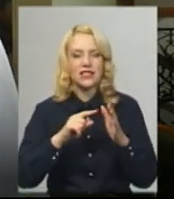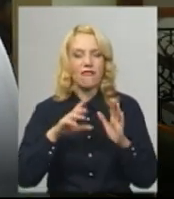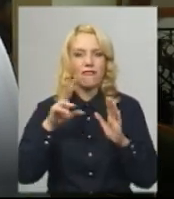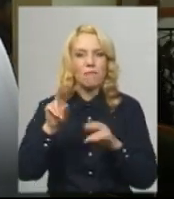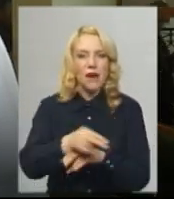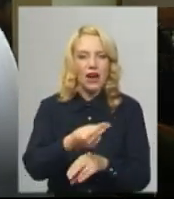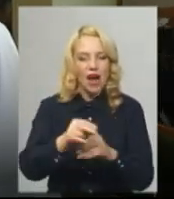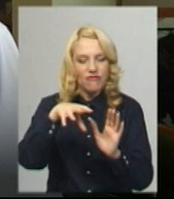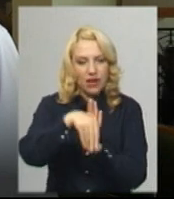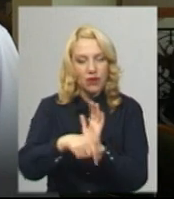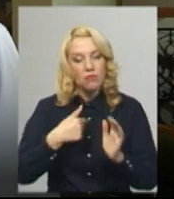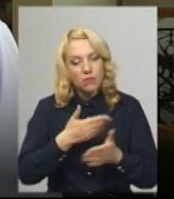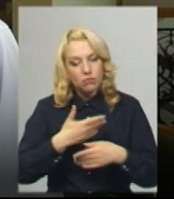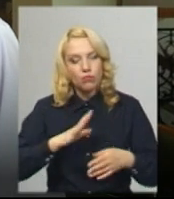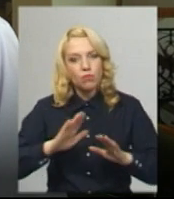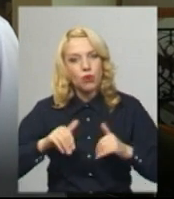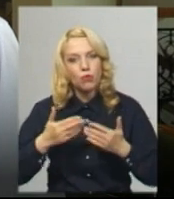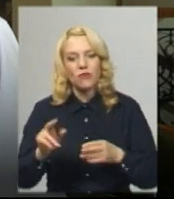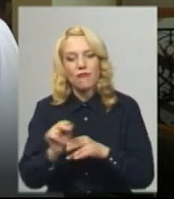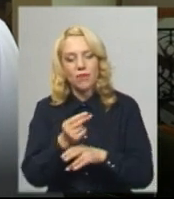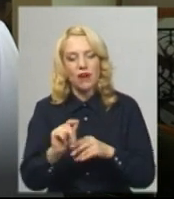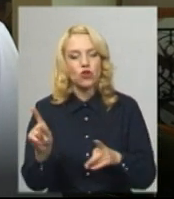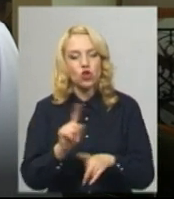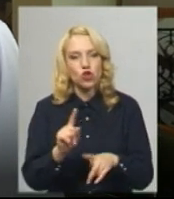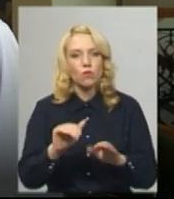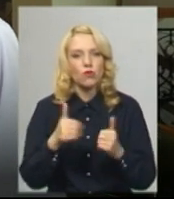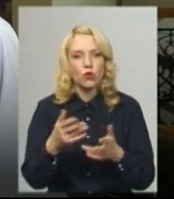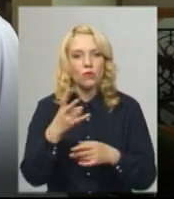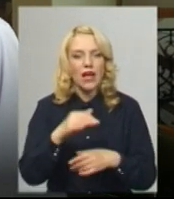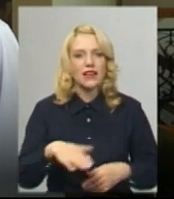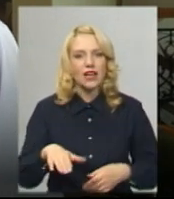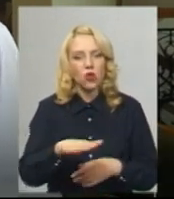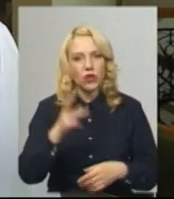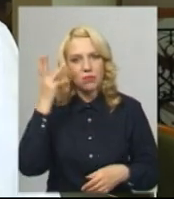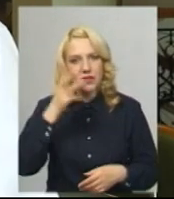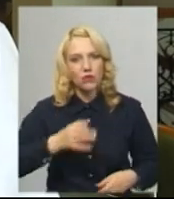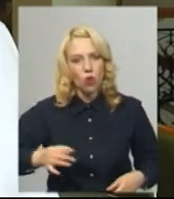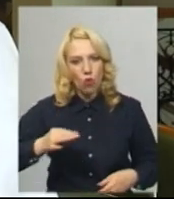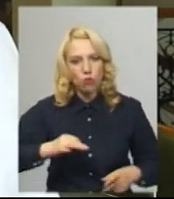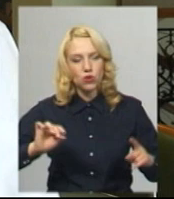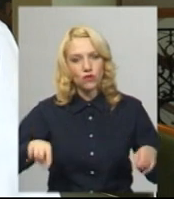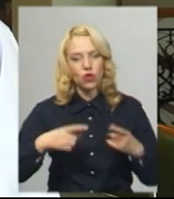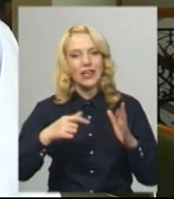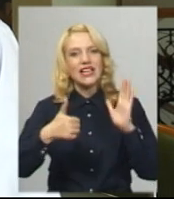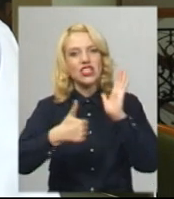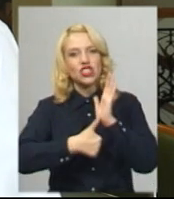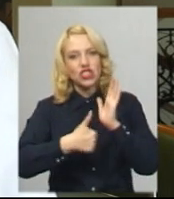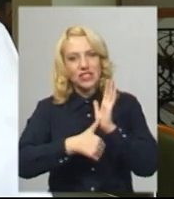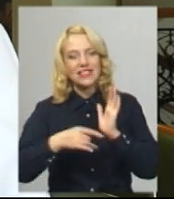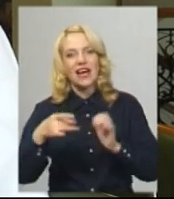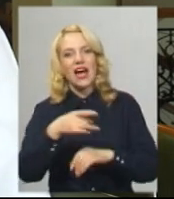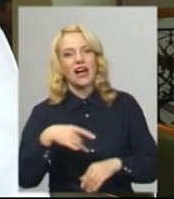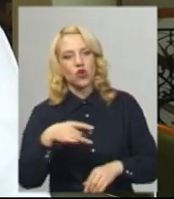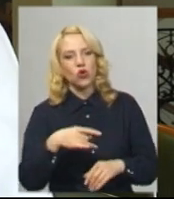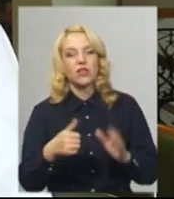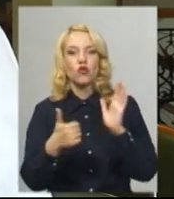правку нашу, що пропонуємо на території Хмельницької області створити шість районів. Шостий район –